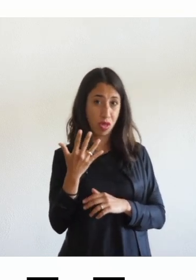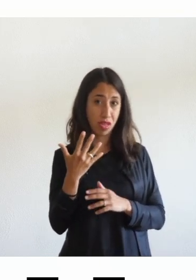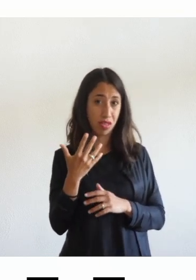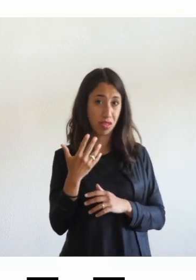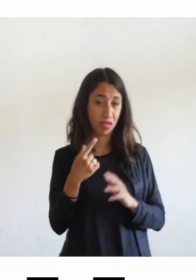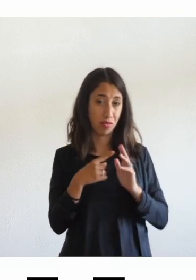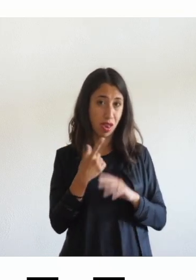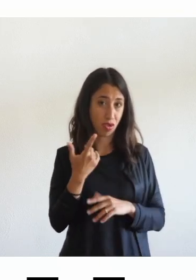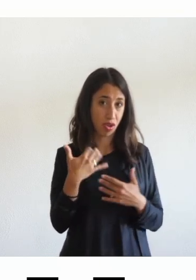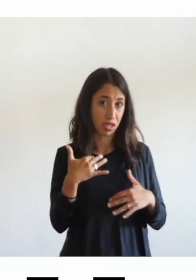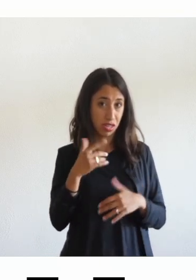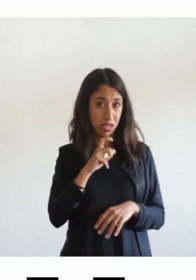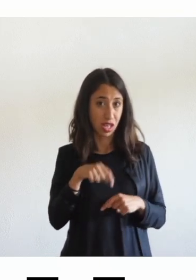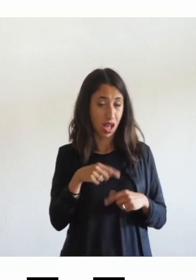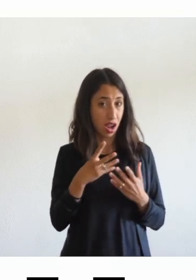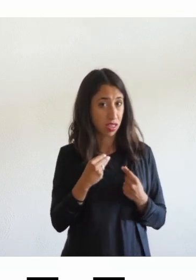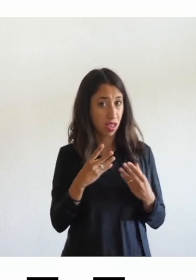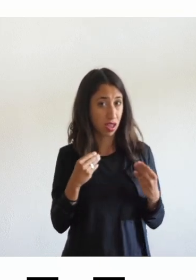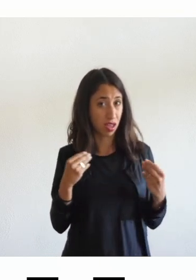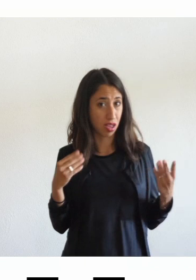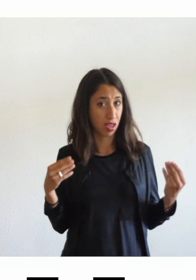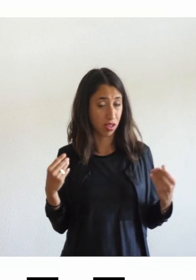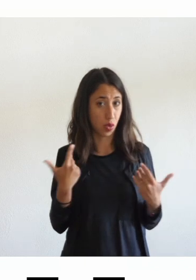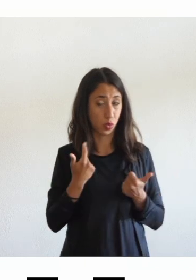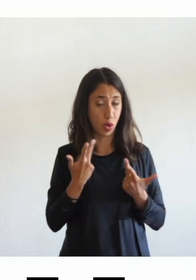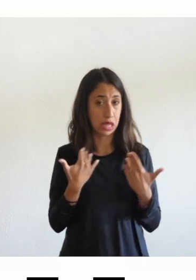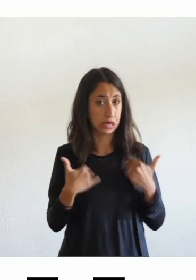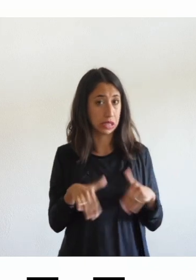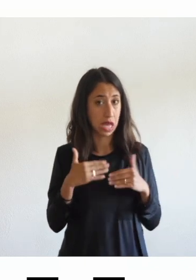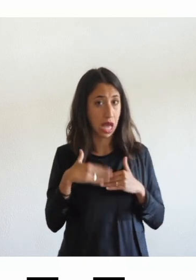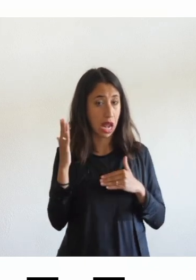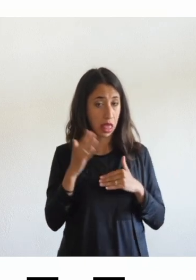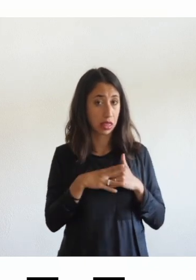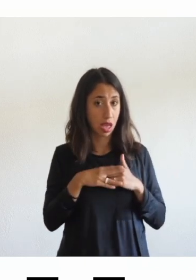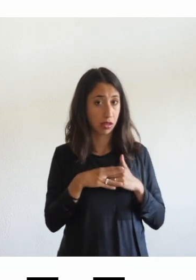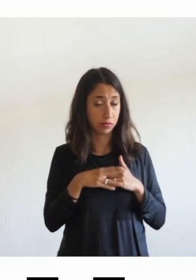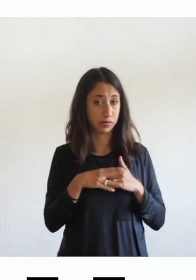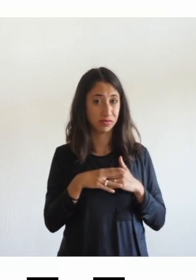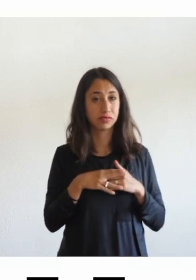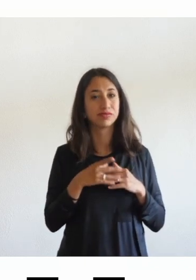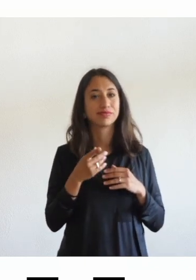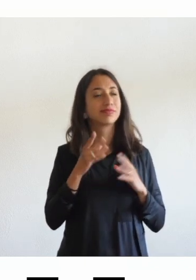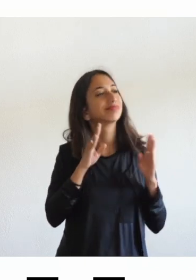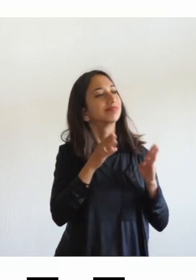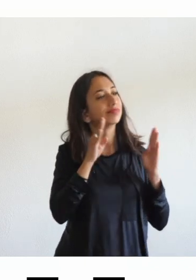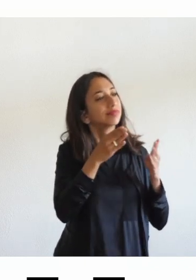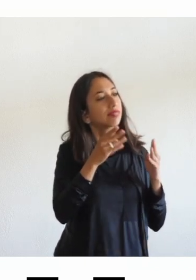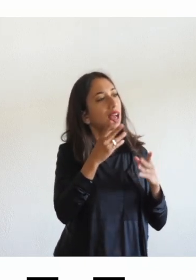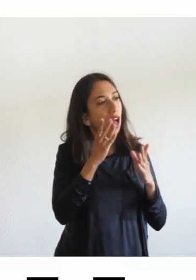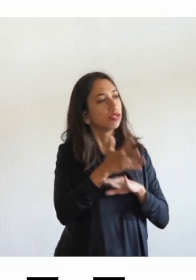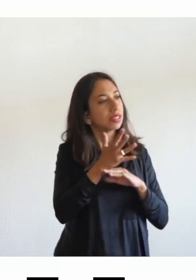con DSA in Italia quindi un numero considerevole allora non li dimentichiamo non